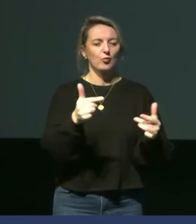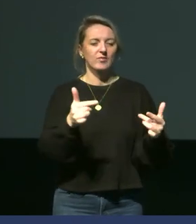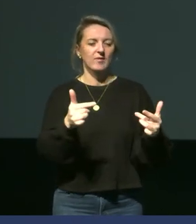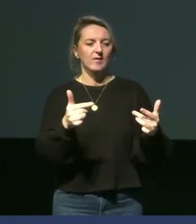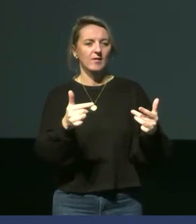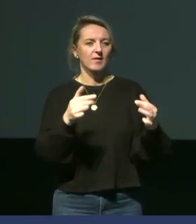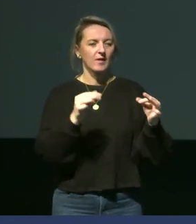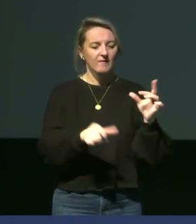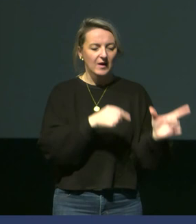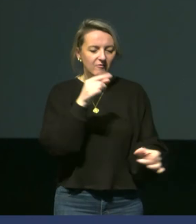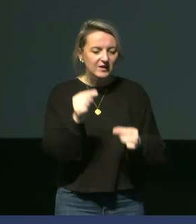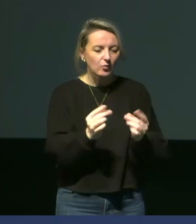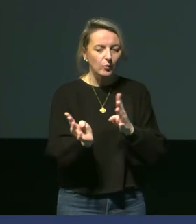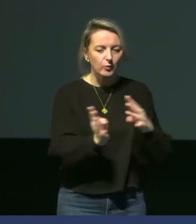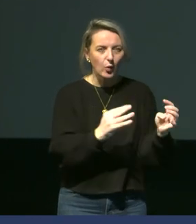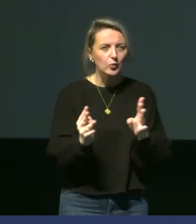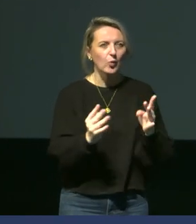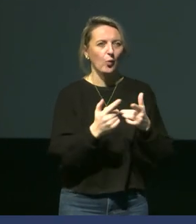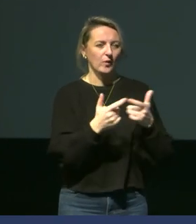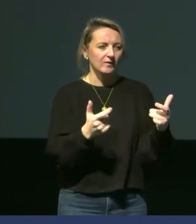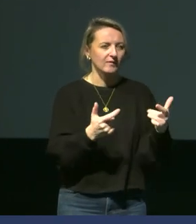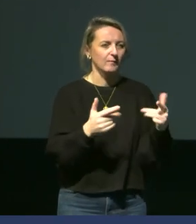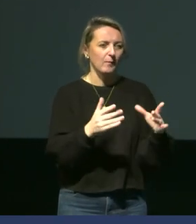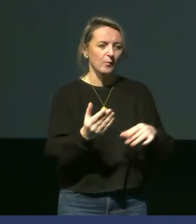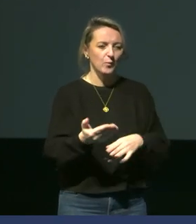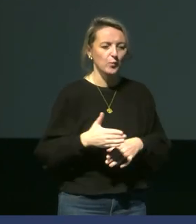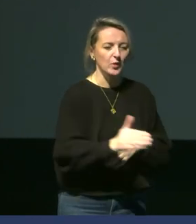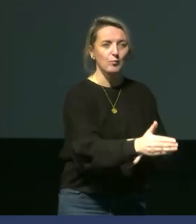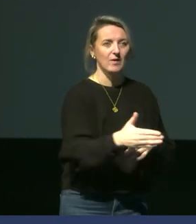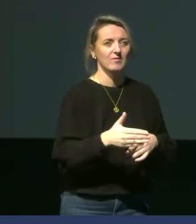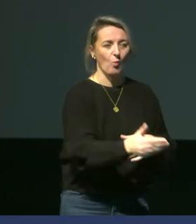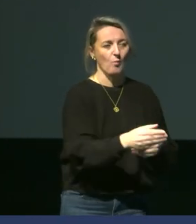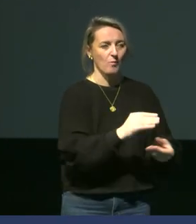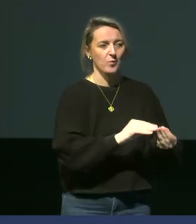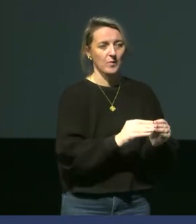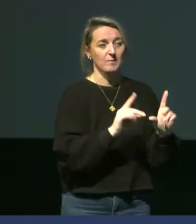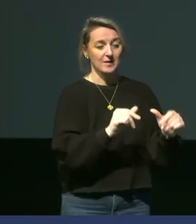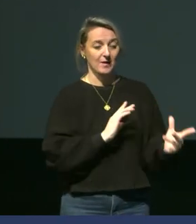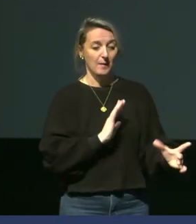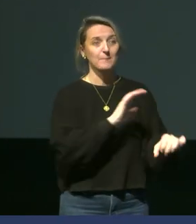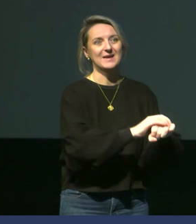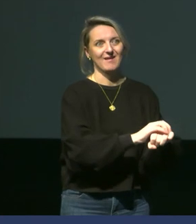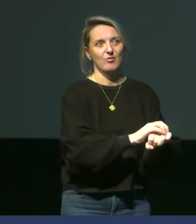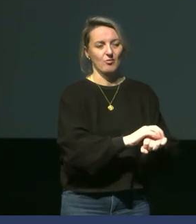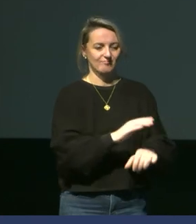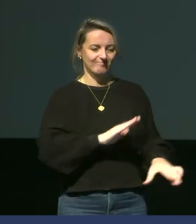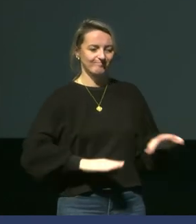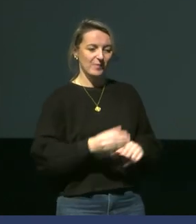phytoplankton, zooplankton, tout ce qui est nurserie pour les poissons, tout ce qui est finalement les proies de nos manchots.